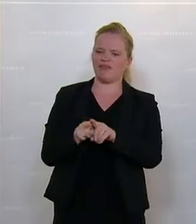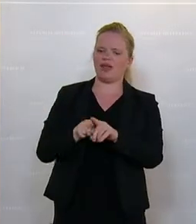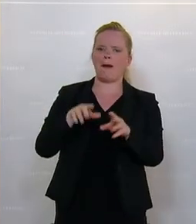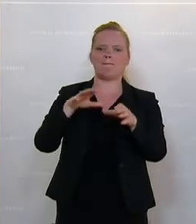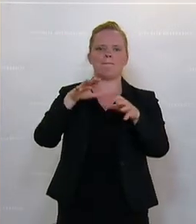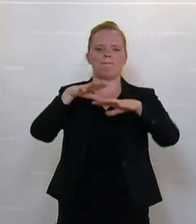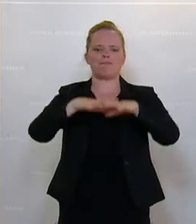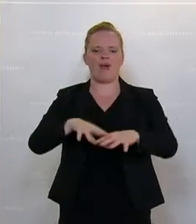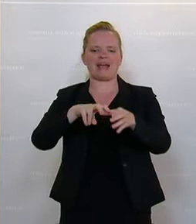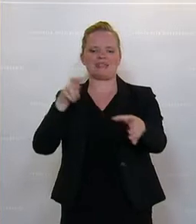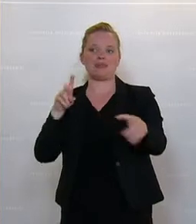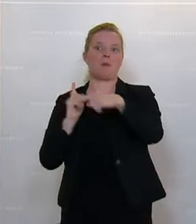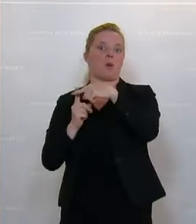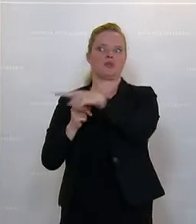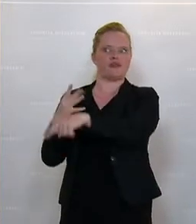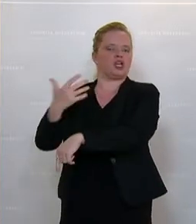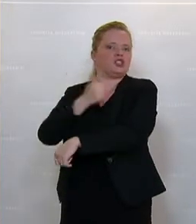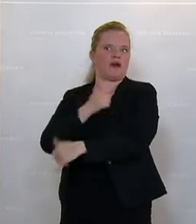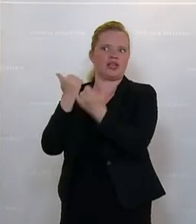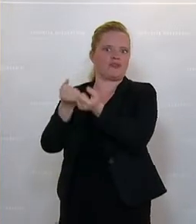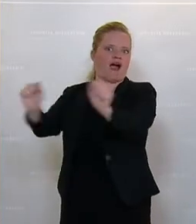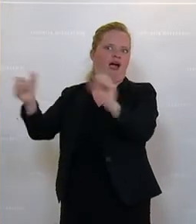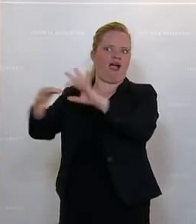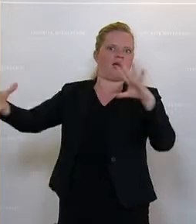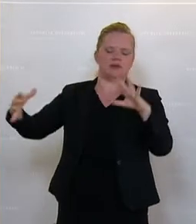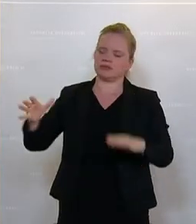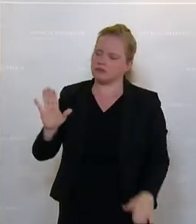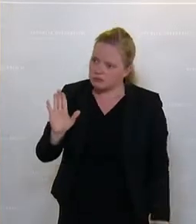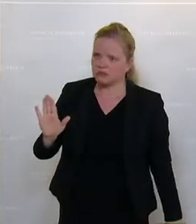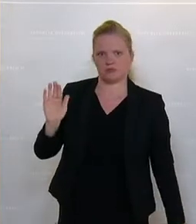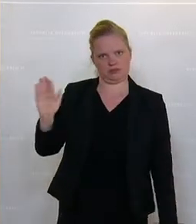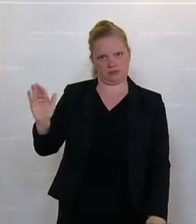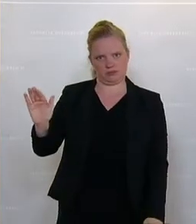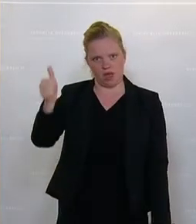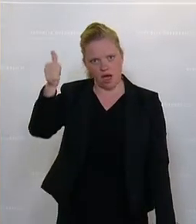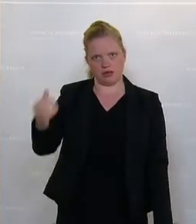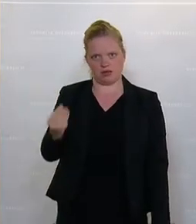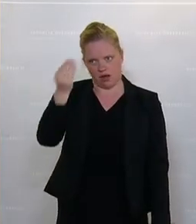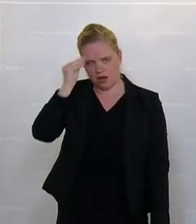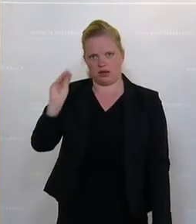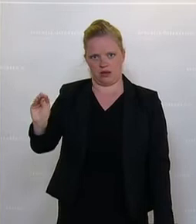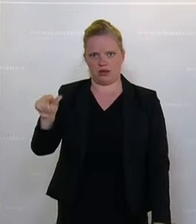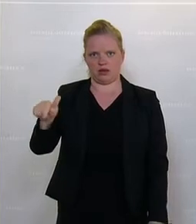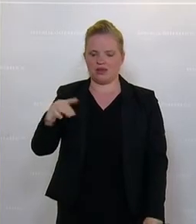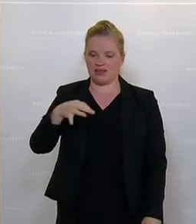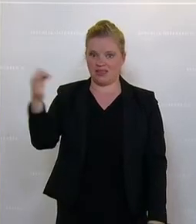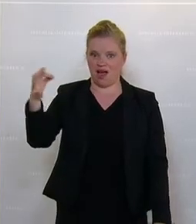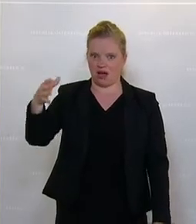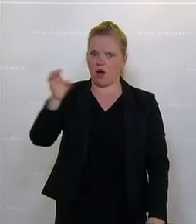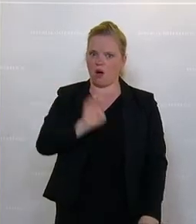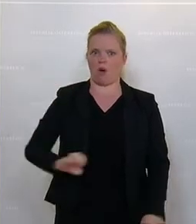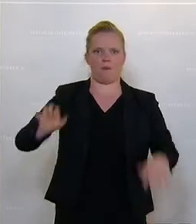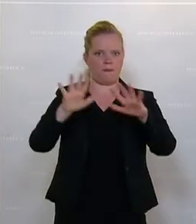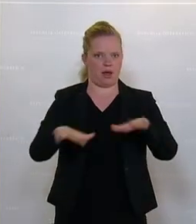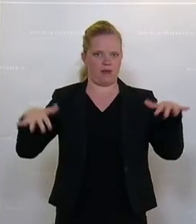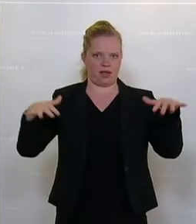als positiv erwähnt hat, die haben es geschafft, die sind jetzt frei, dann muss ich Ihnen auch eines sagen. Dieser Tag im Europaparlament